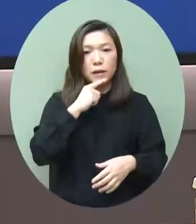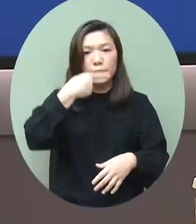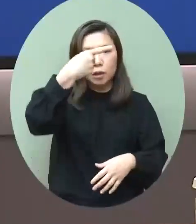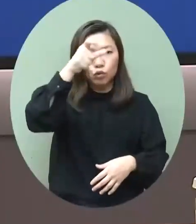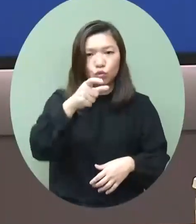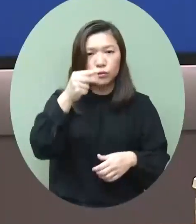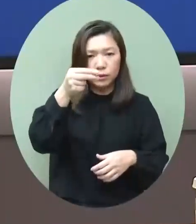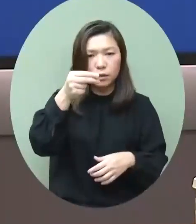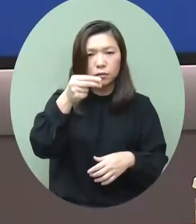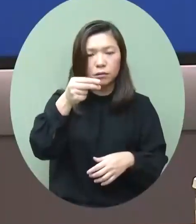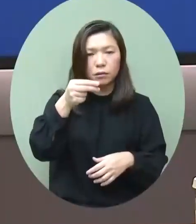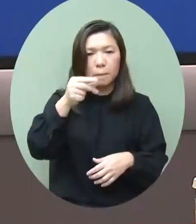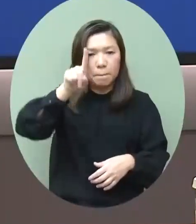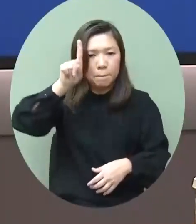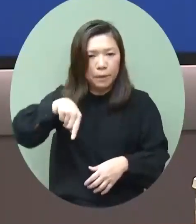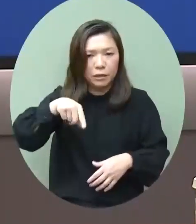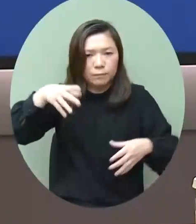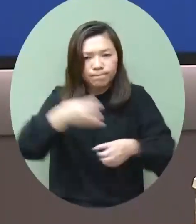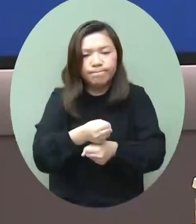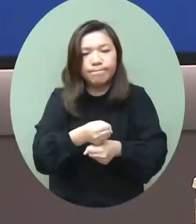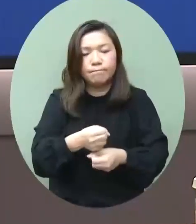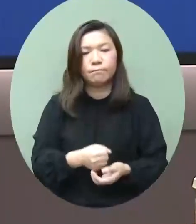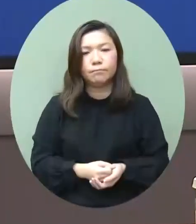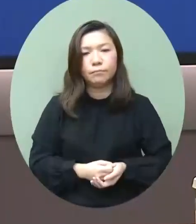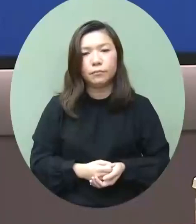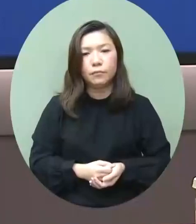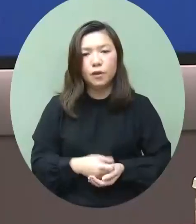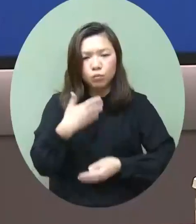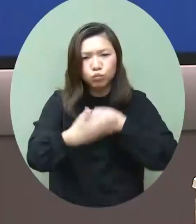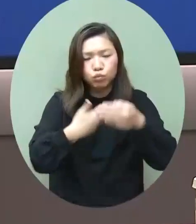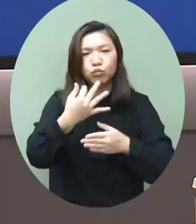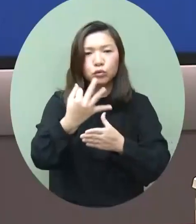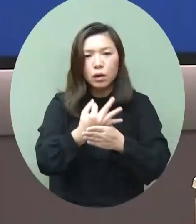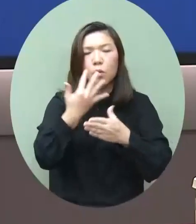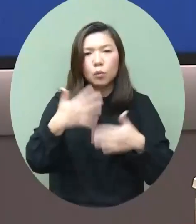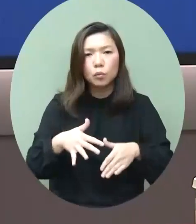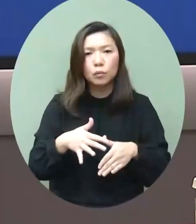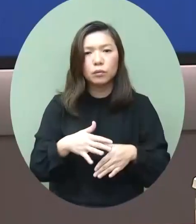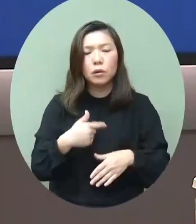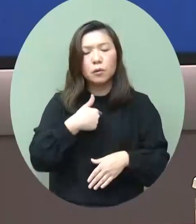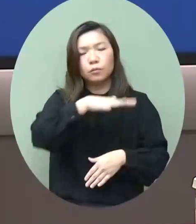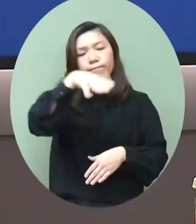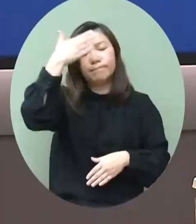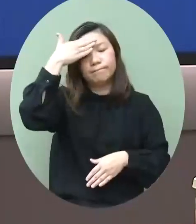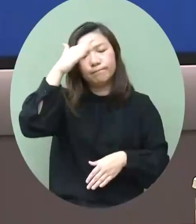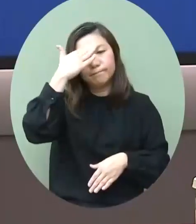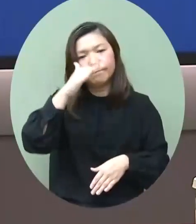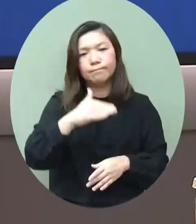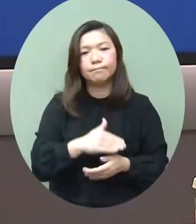7日已經全面收緊經過了這三個月我完全明白到